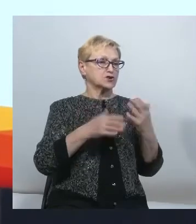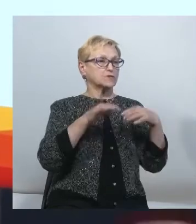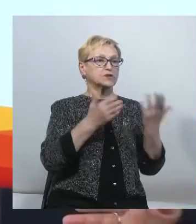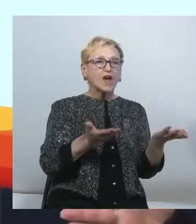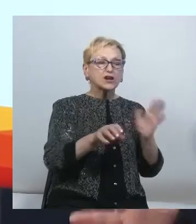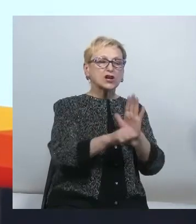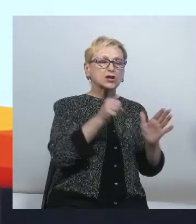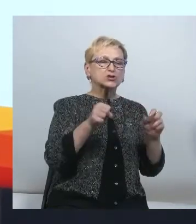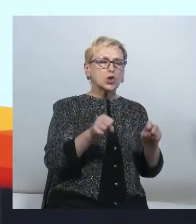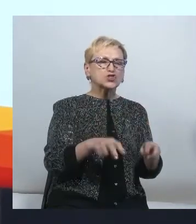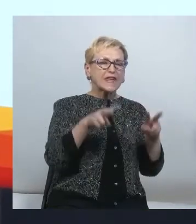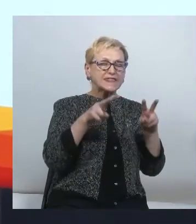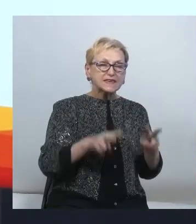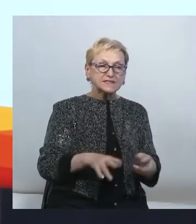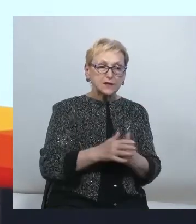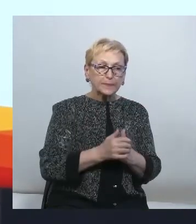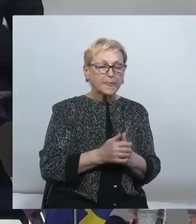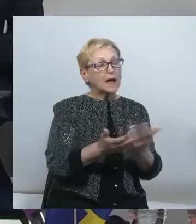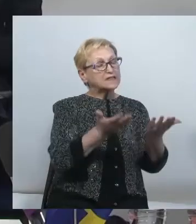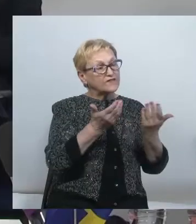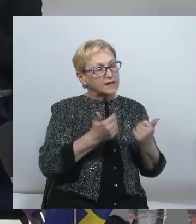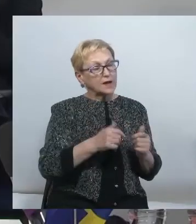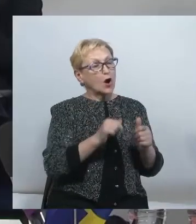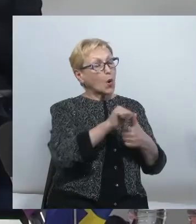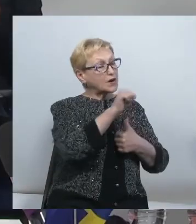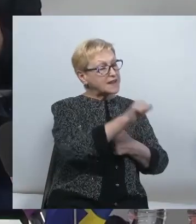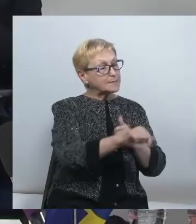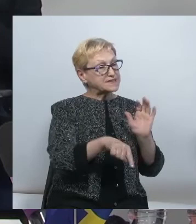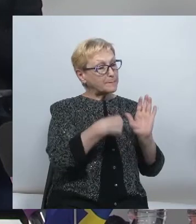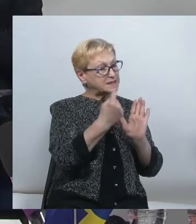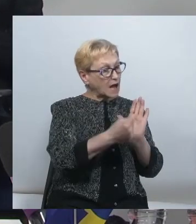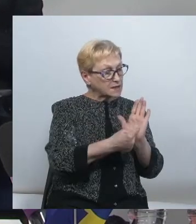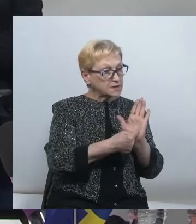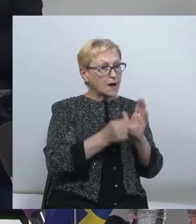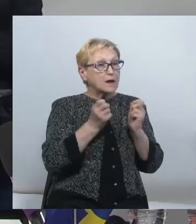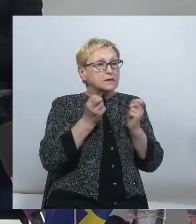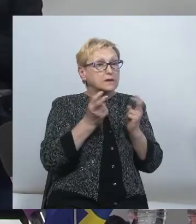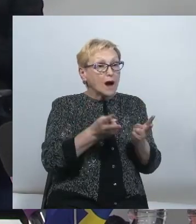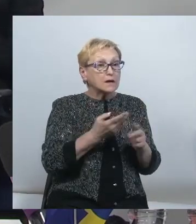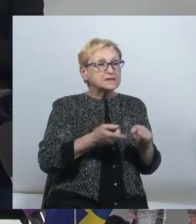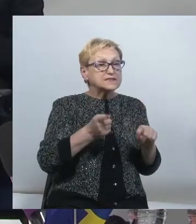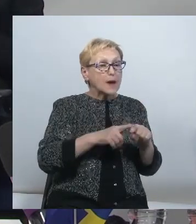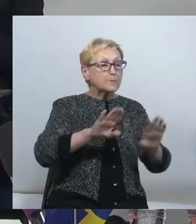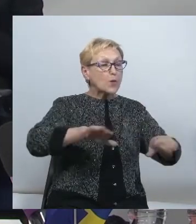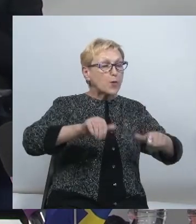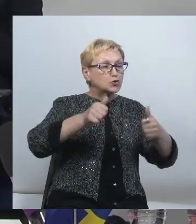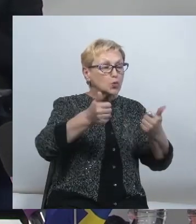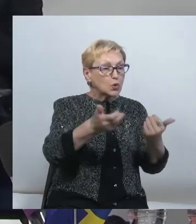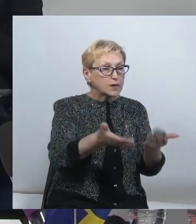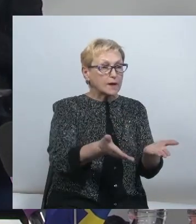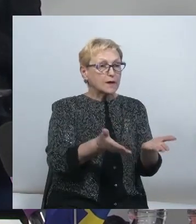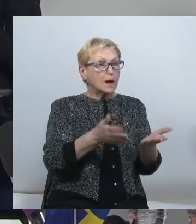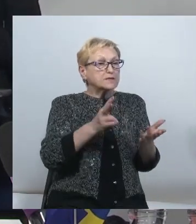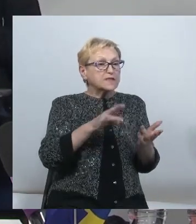злочинні. От давай про це детальніше, тому що є, наприклад, запитання, як цей законопроект про медіа пропонує реагувати на мову